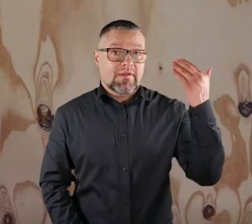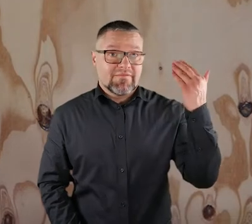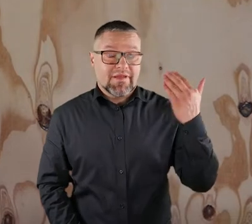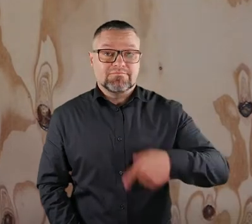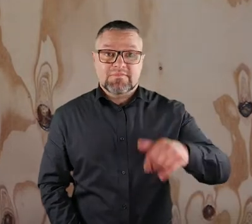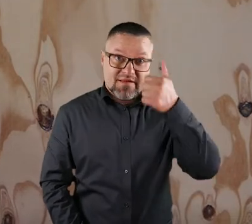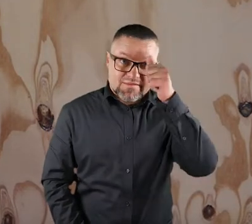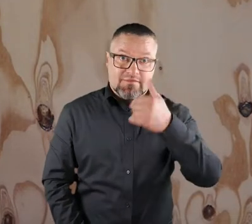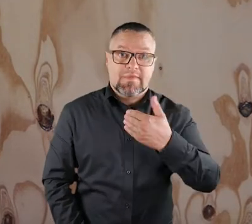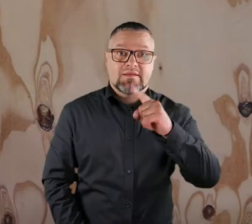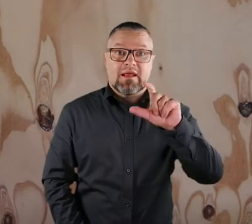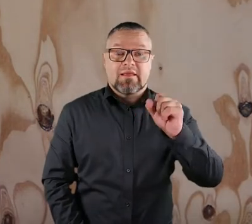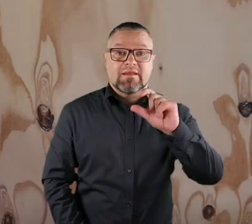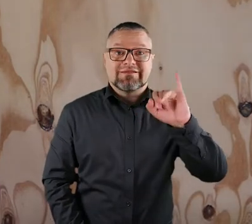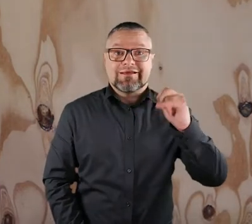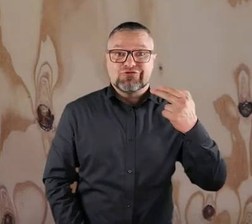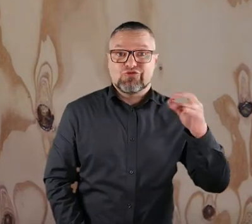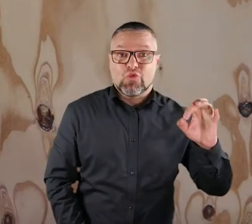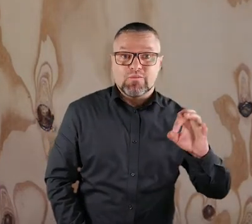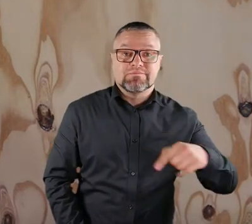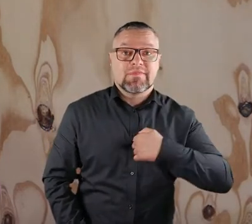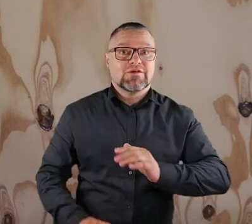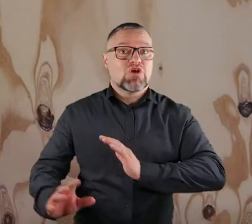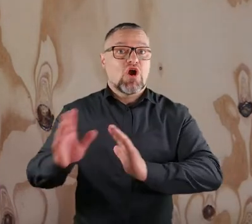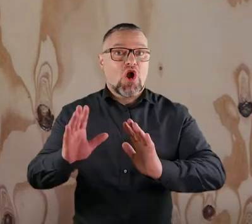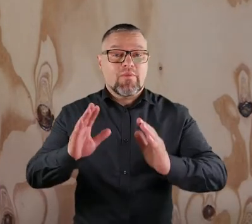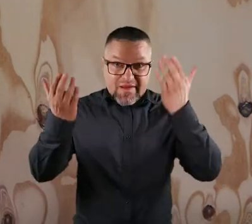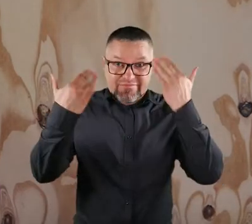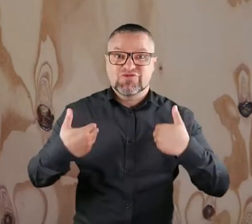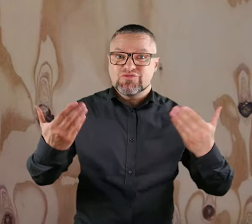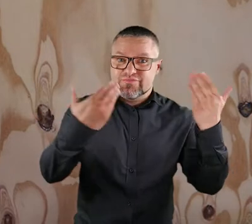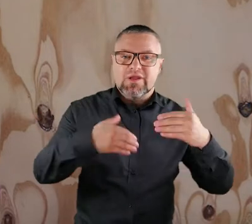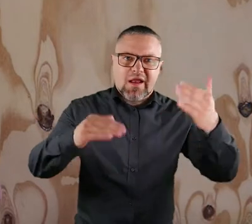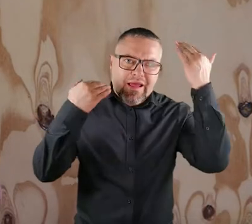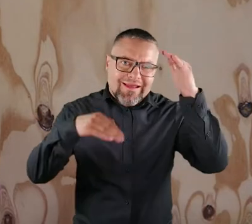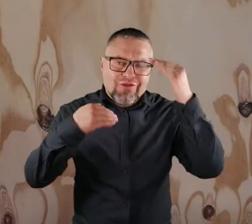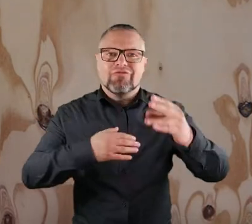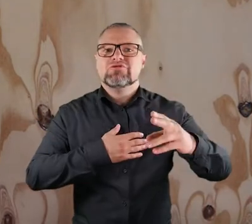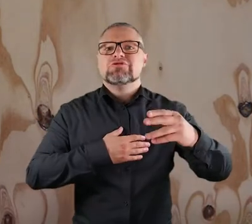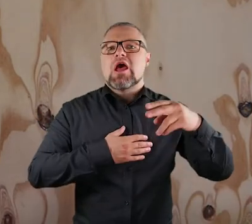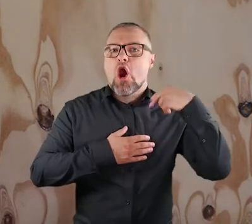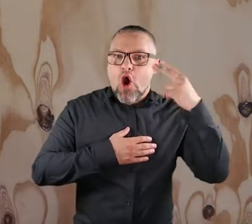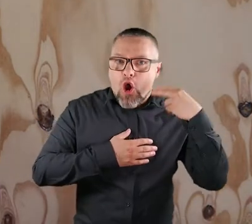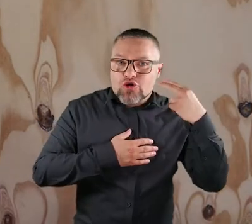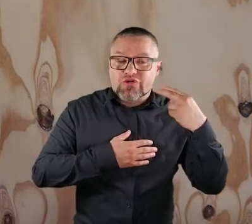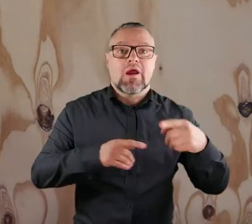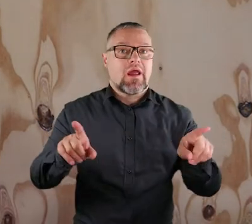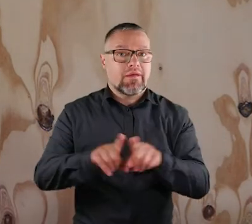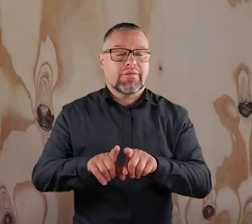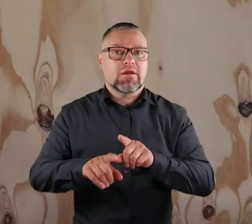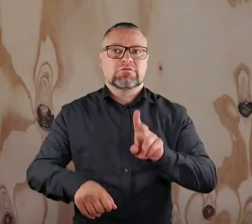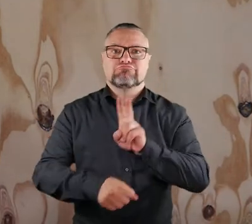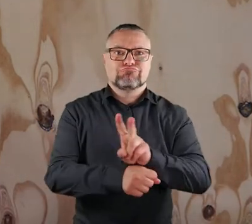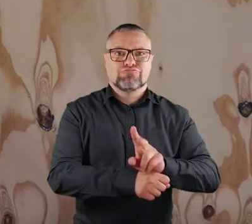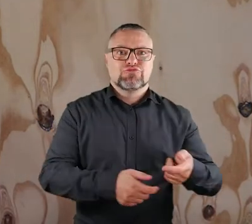Witajcie, nazywam się Magdalena Stajno, jestem opiekunem oddziałów w Katowicach i w Chorzowie. Oprócz